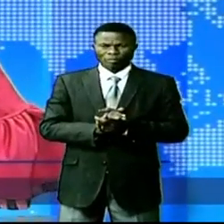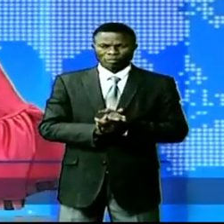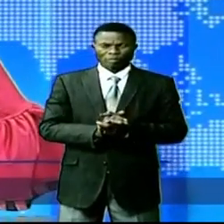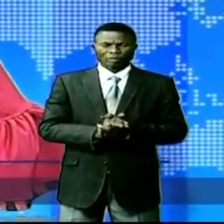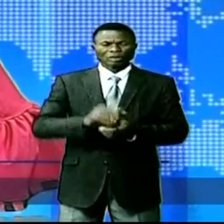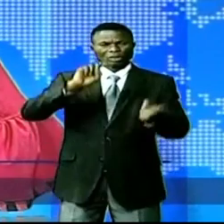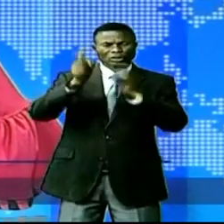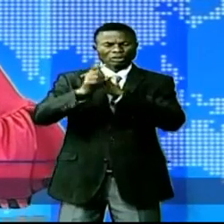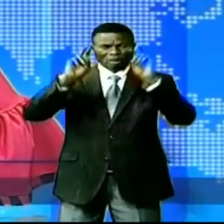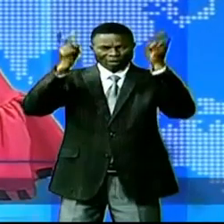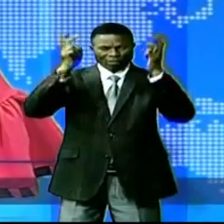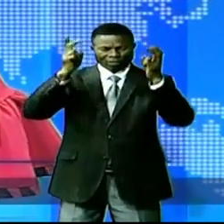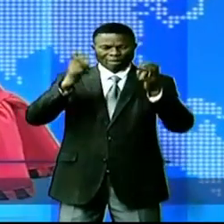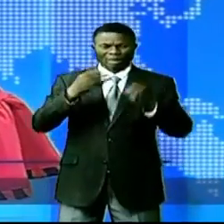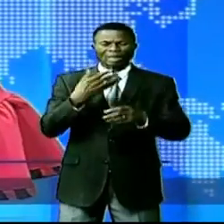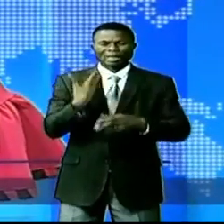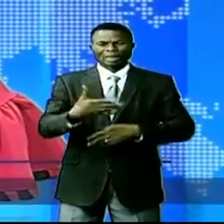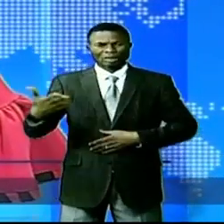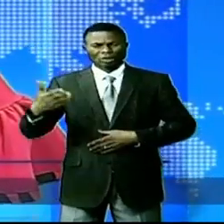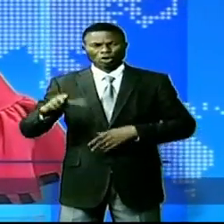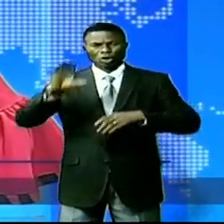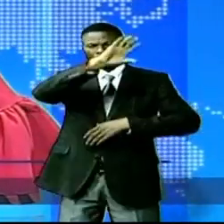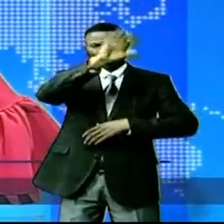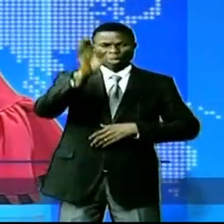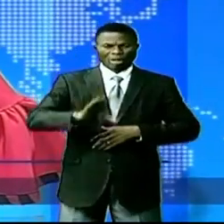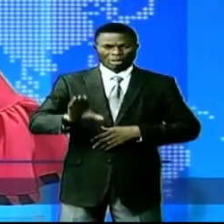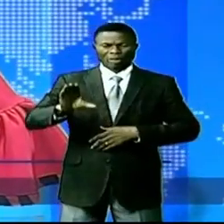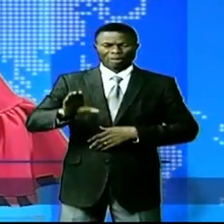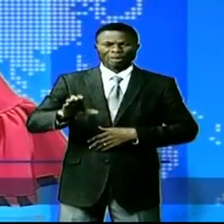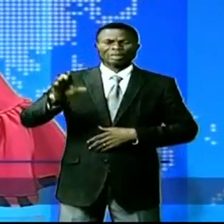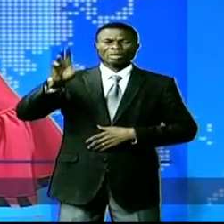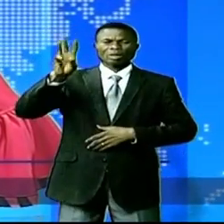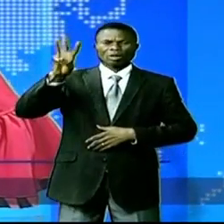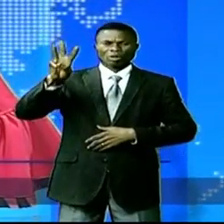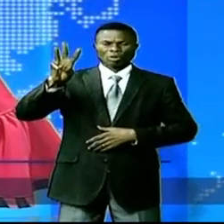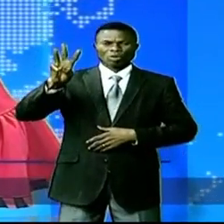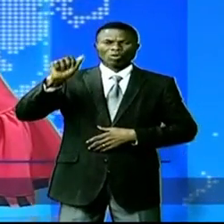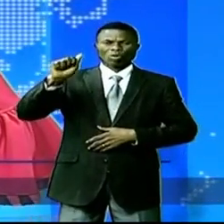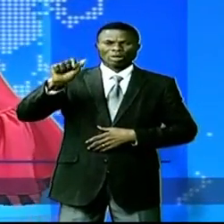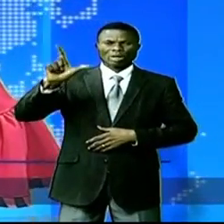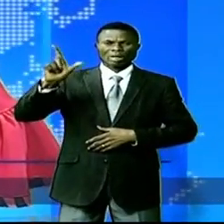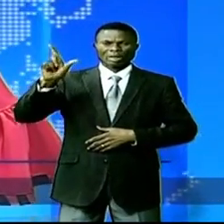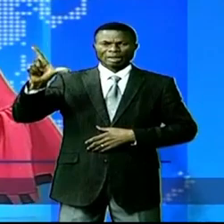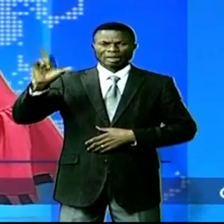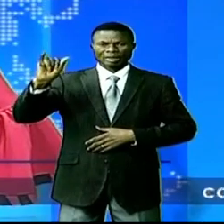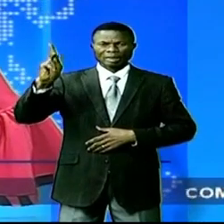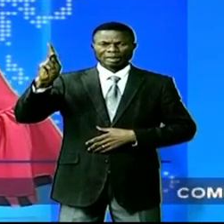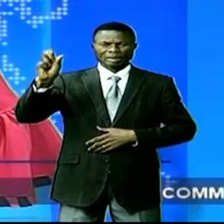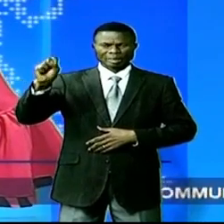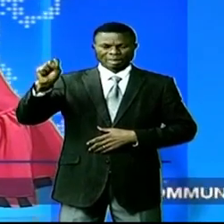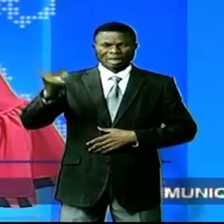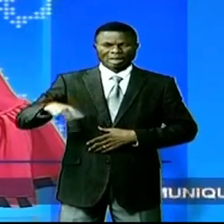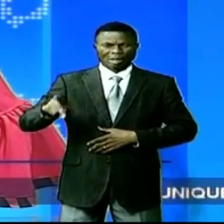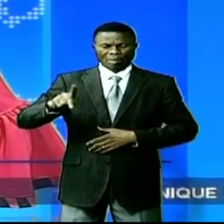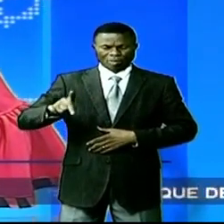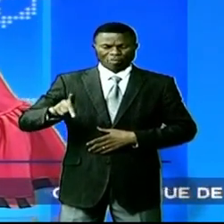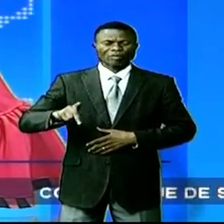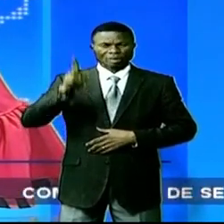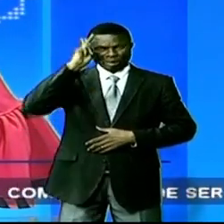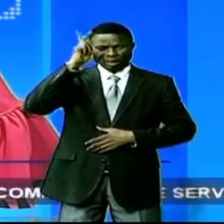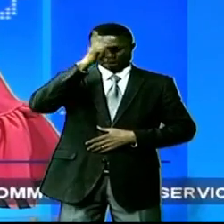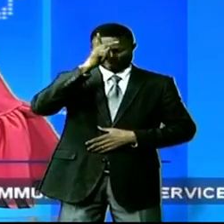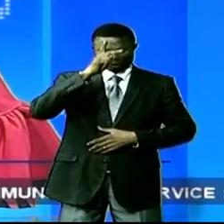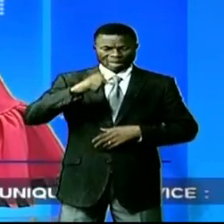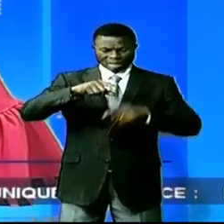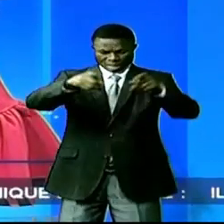la modernité s'est invitée dans la commune de Chitourou, à Lukasi, province du Haut-Katanga, où le stade municipal fera